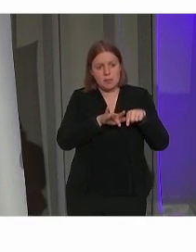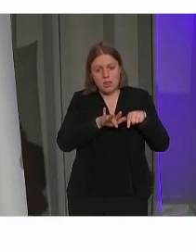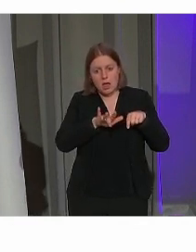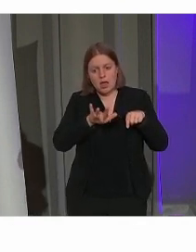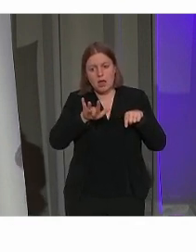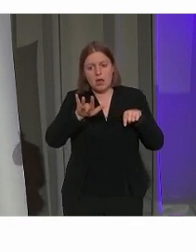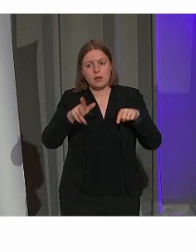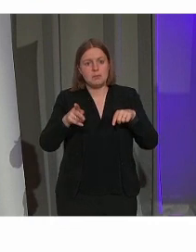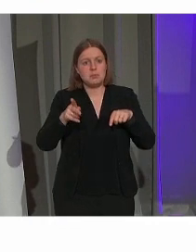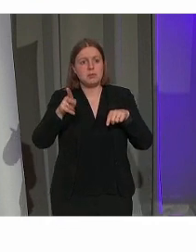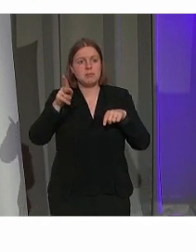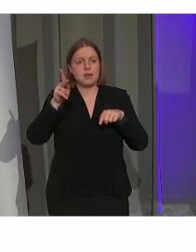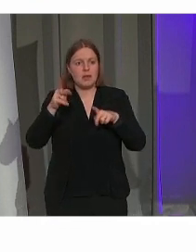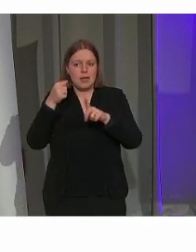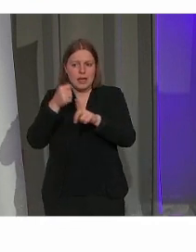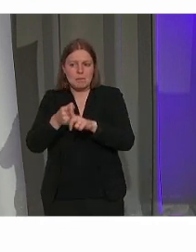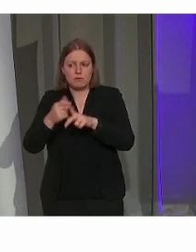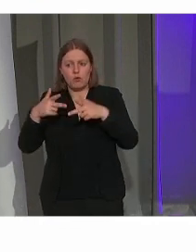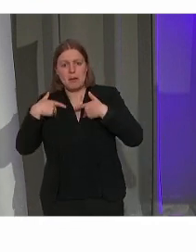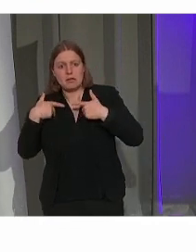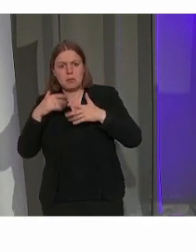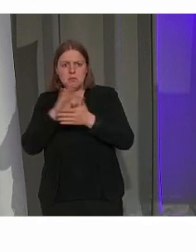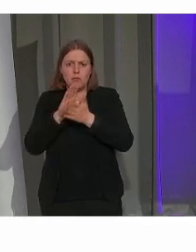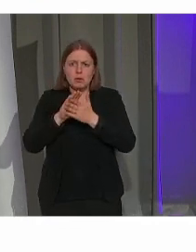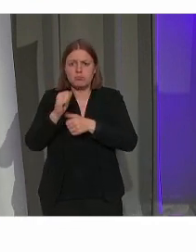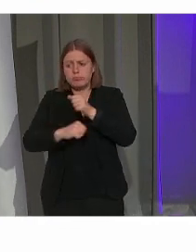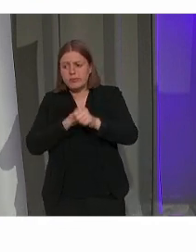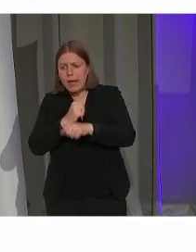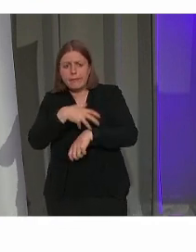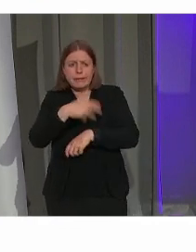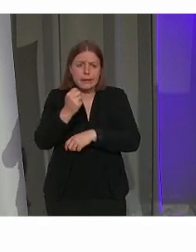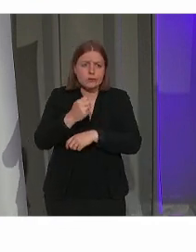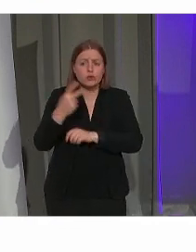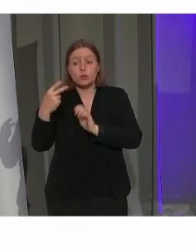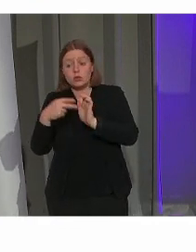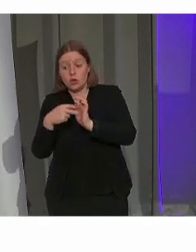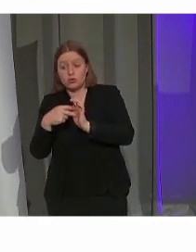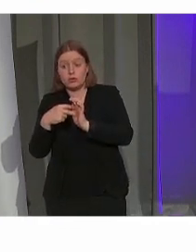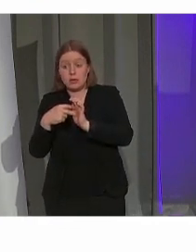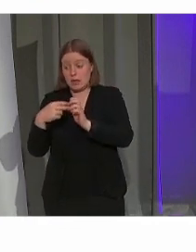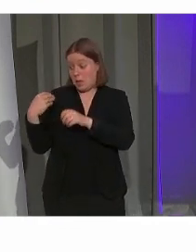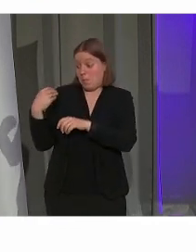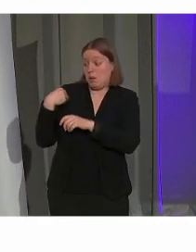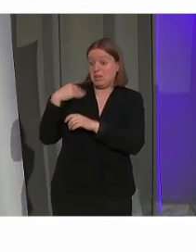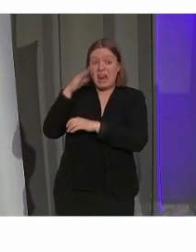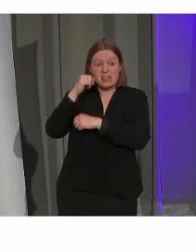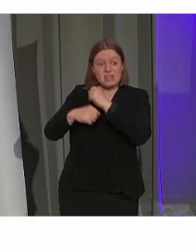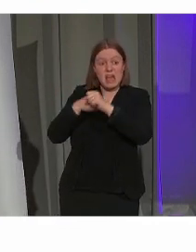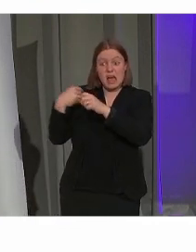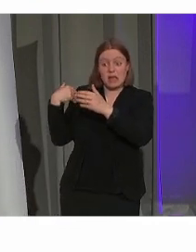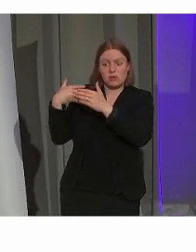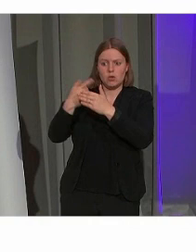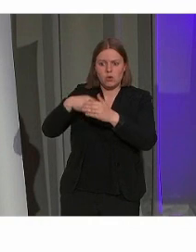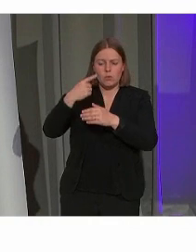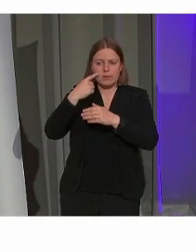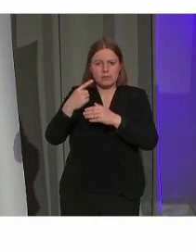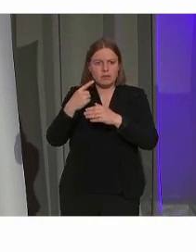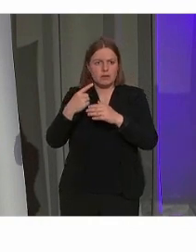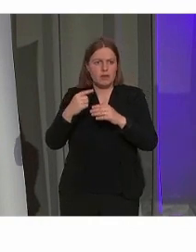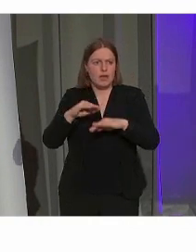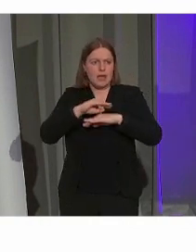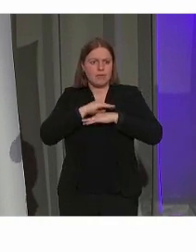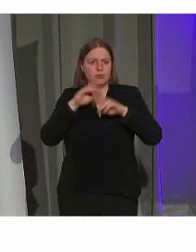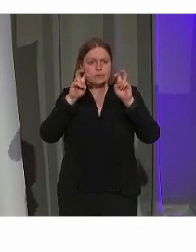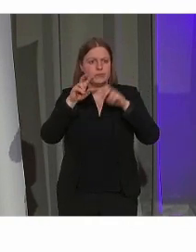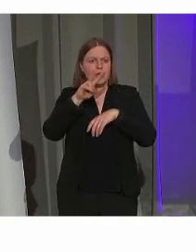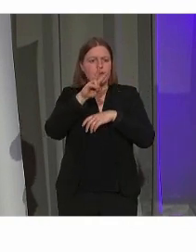maatschappelijke impact. Dat wil zeggen, jaren 90, binnen jaren 2000. En veel recenter zien we dan erfgoed, wat we dan omschrijven, erfgoed als